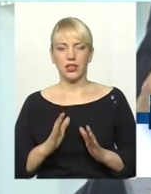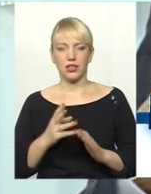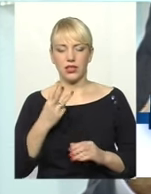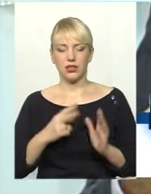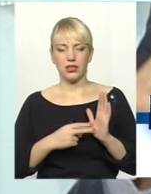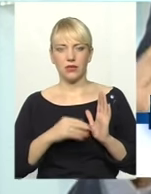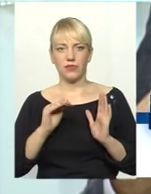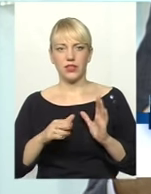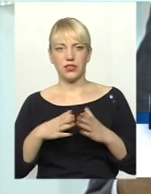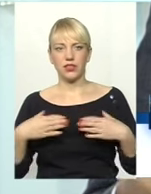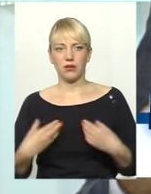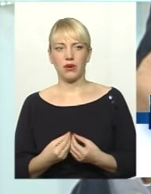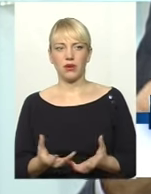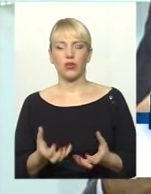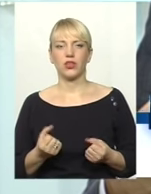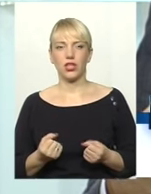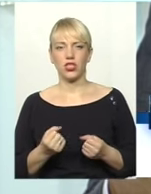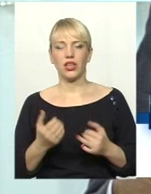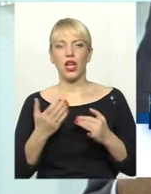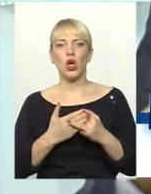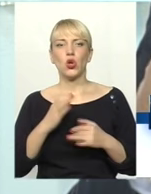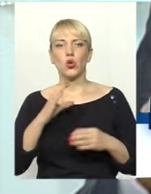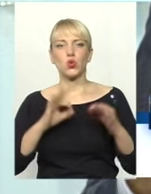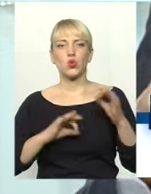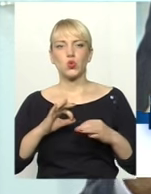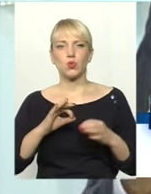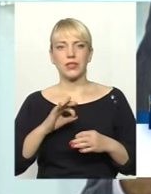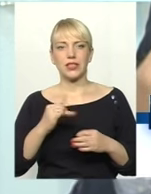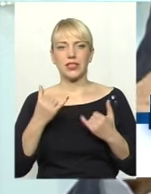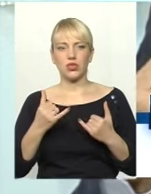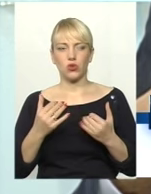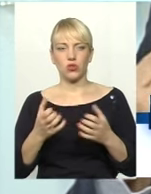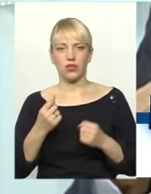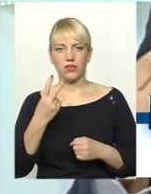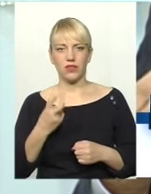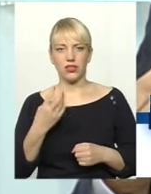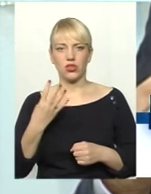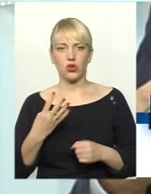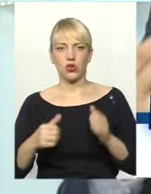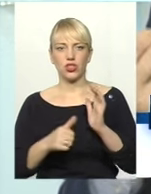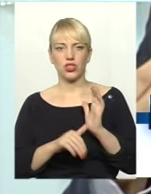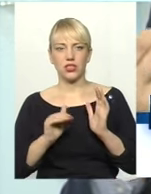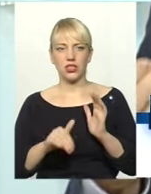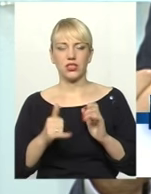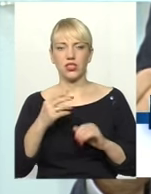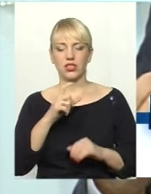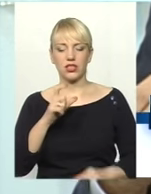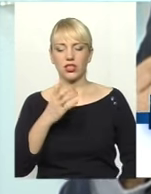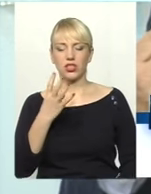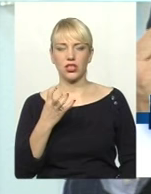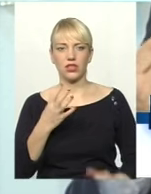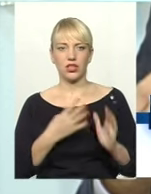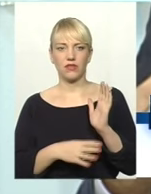тисяч сімей одержували субсидії. Сьогодні одержують 246 тисяч із 490.